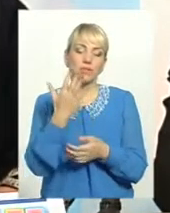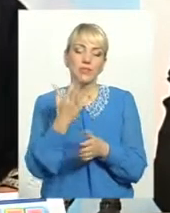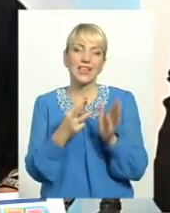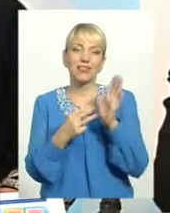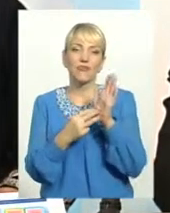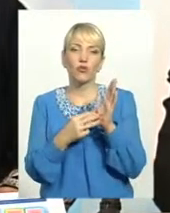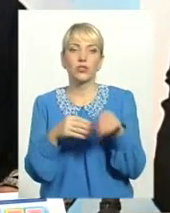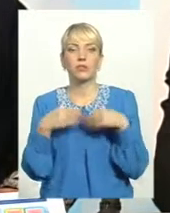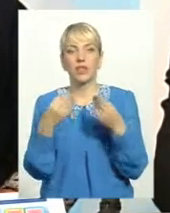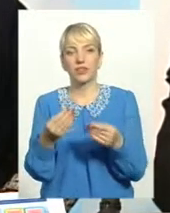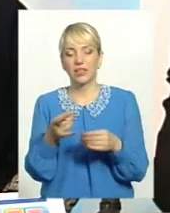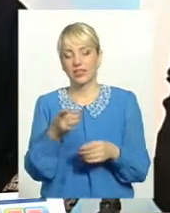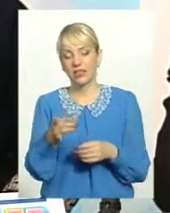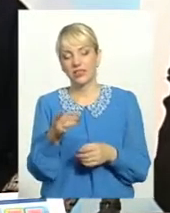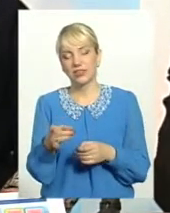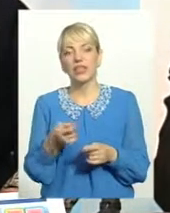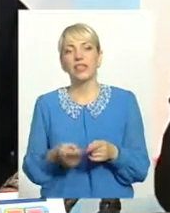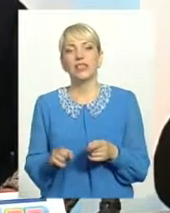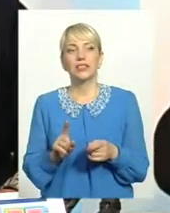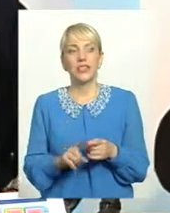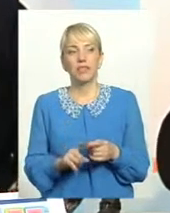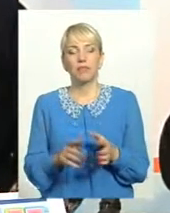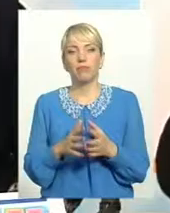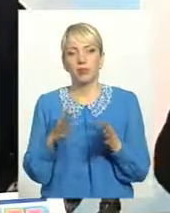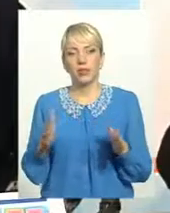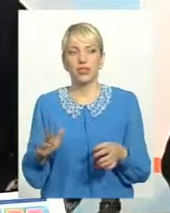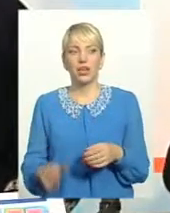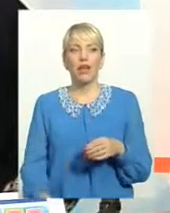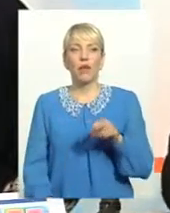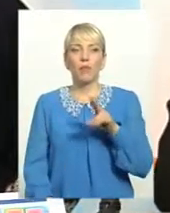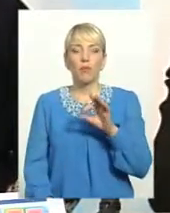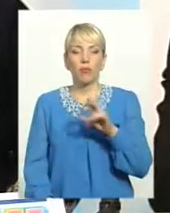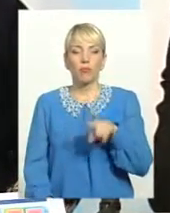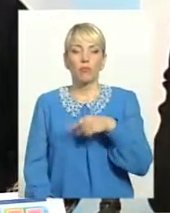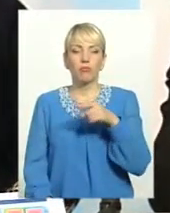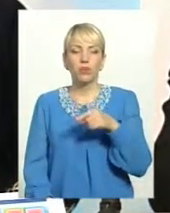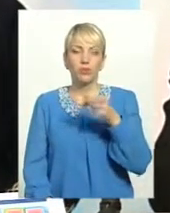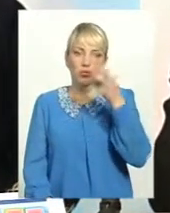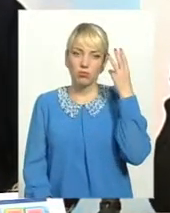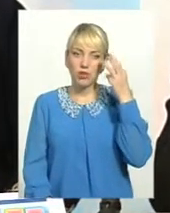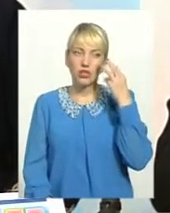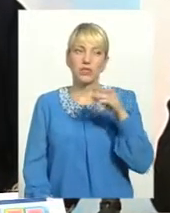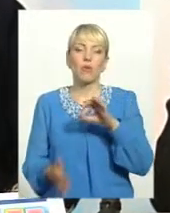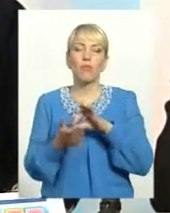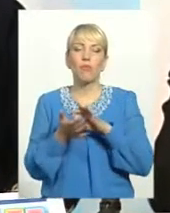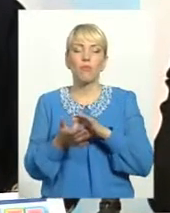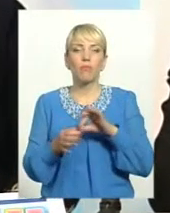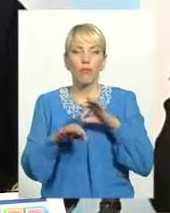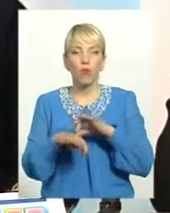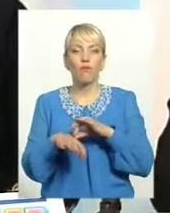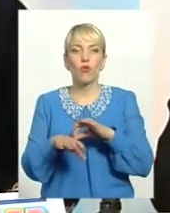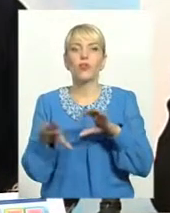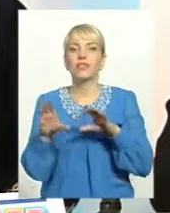надання послуг таксі. Це більш таксі по місту Хмельницькому. Проводимо все, що тільки можна, щоб тільки таксисти наші